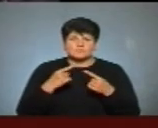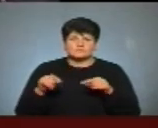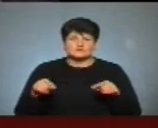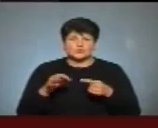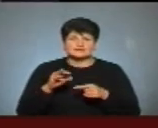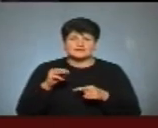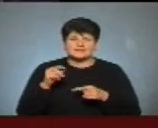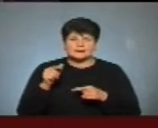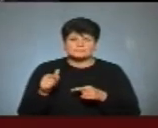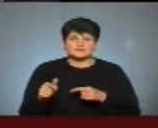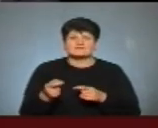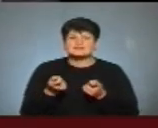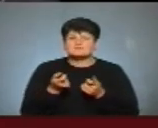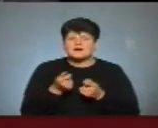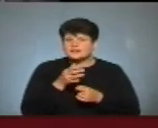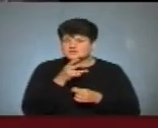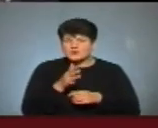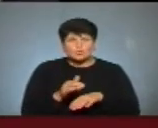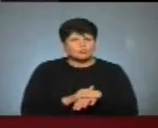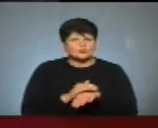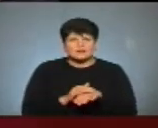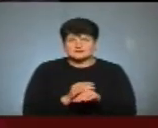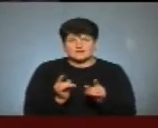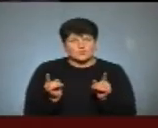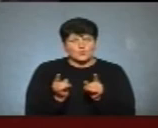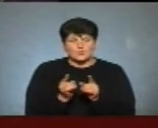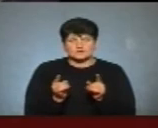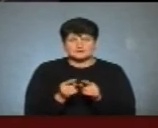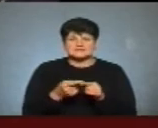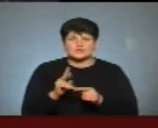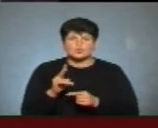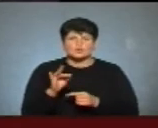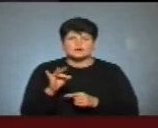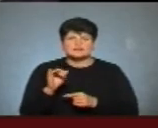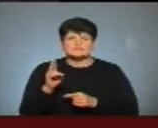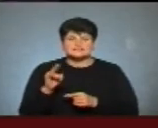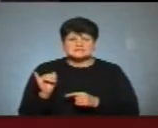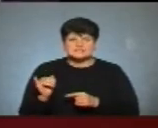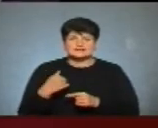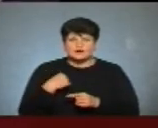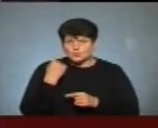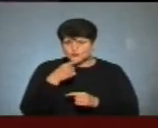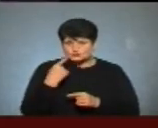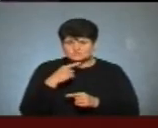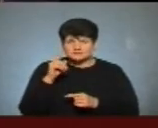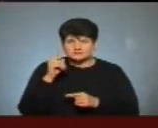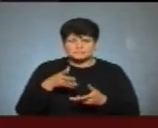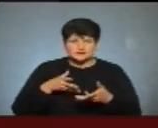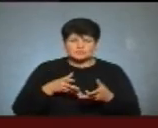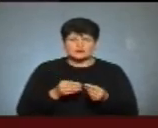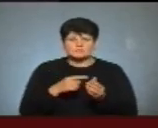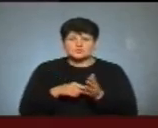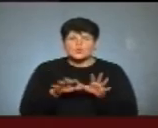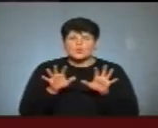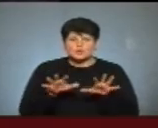ОТГ. В нас дуже мало часу, тому будь ласка, коротко. Це курівці, де я особисто переконав сільську раду, сільську